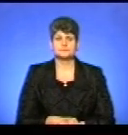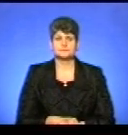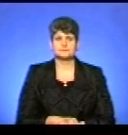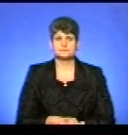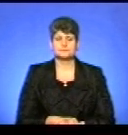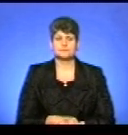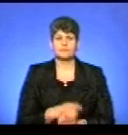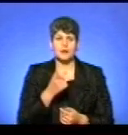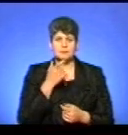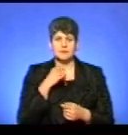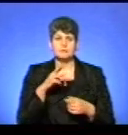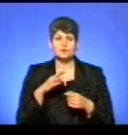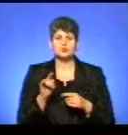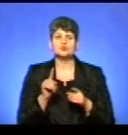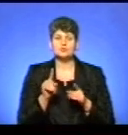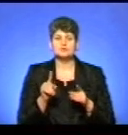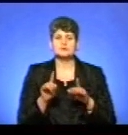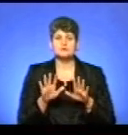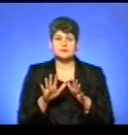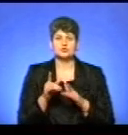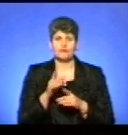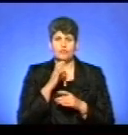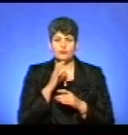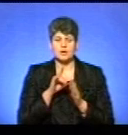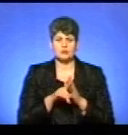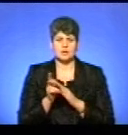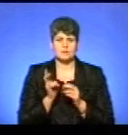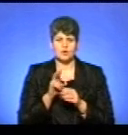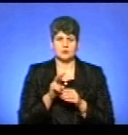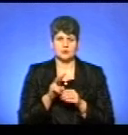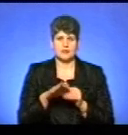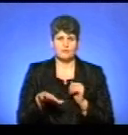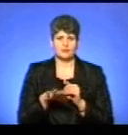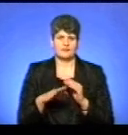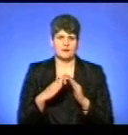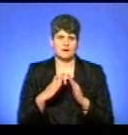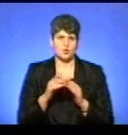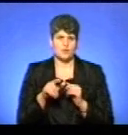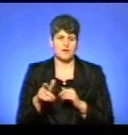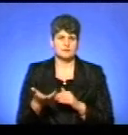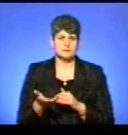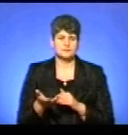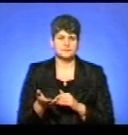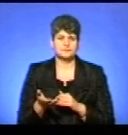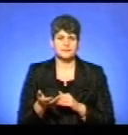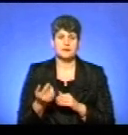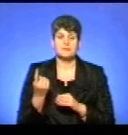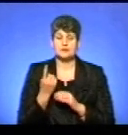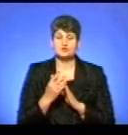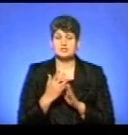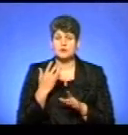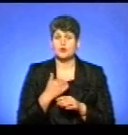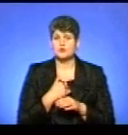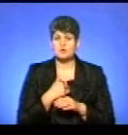Пане Миколе, що зумовило те, що вовки почали заходити на подвір'я до людей? Ну, перш за все, я хотів би